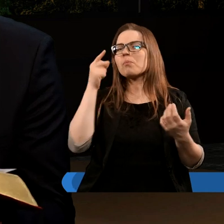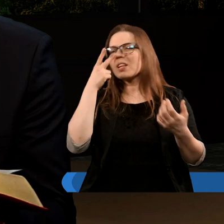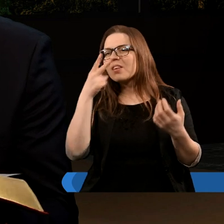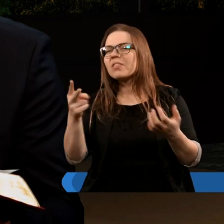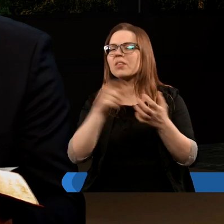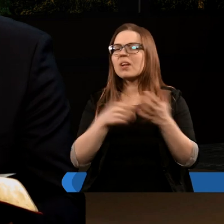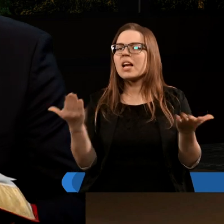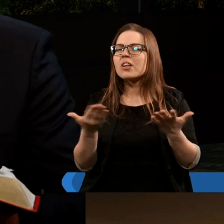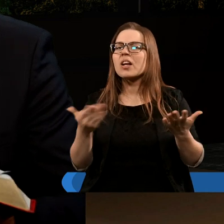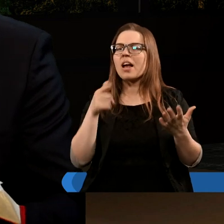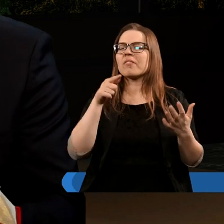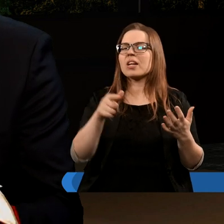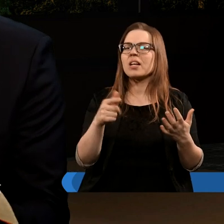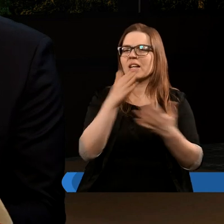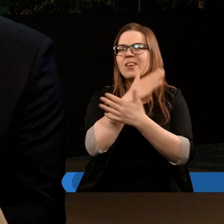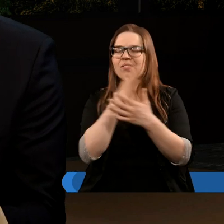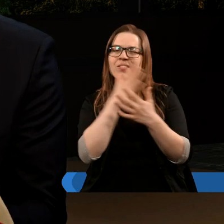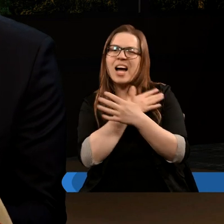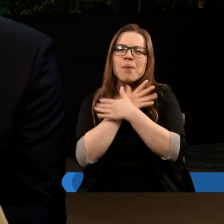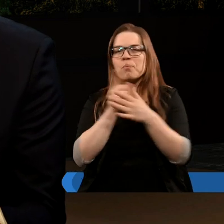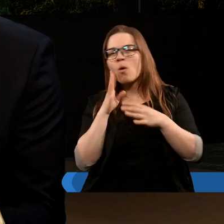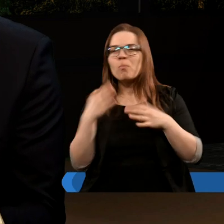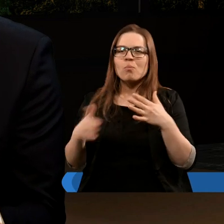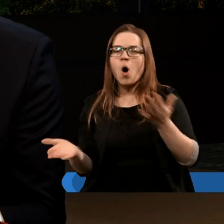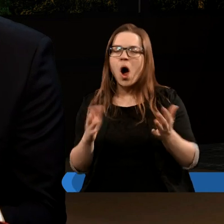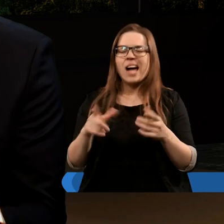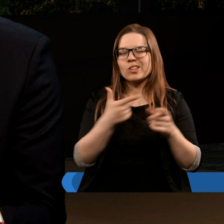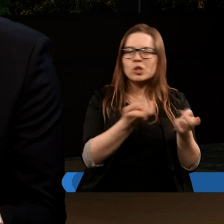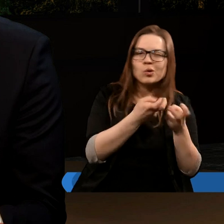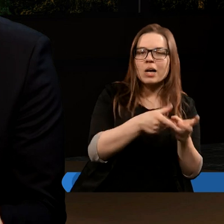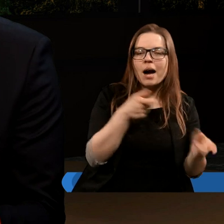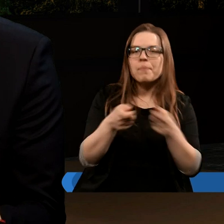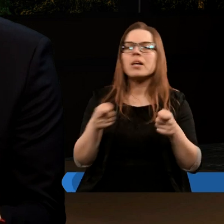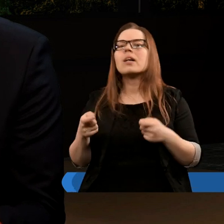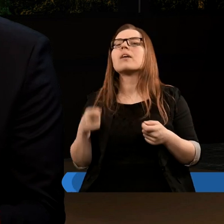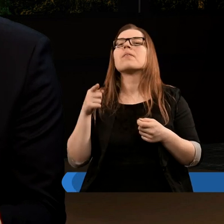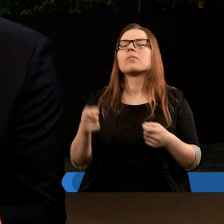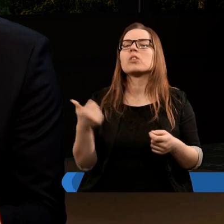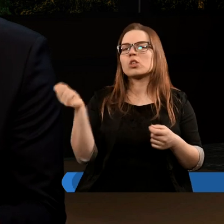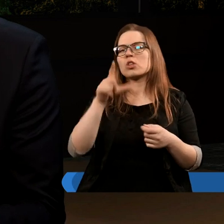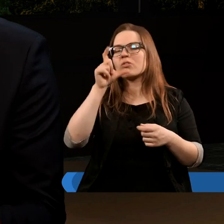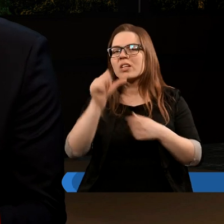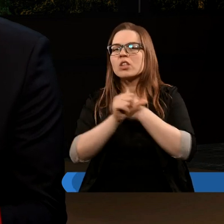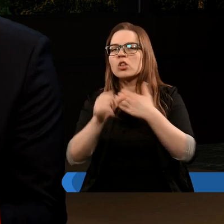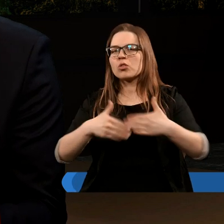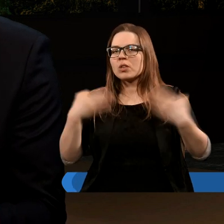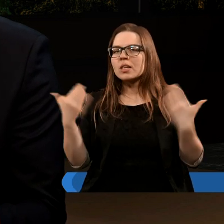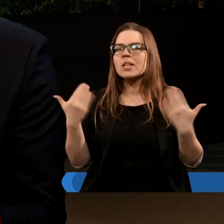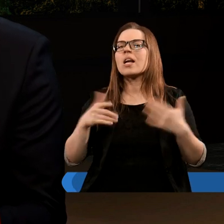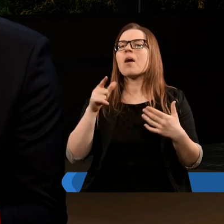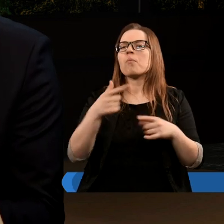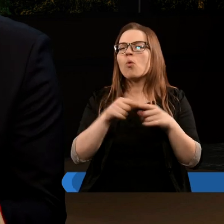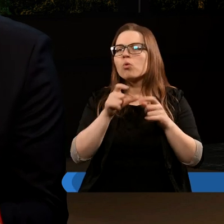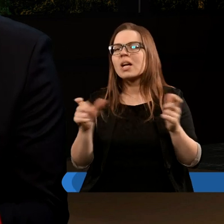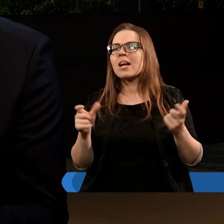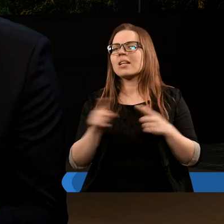właśnie w tych ramieniach po bokach znajdują się tysiąc dwieście sześćdziesiąt dni, a tutaj trzy i pół